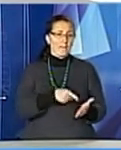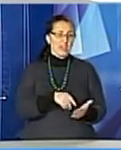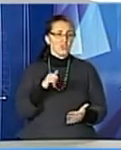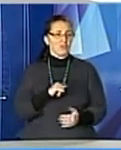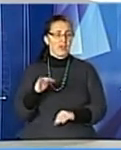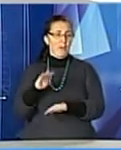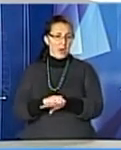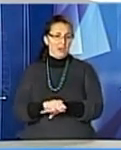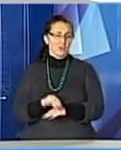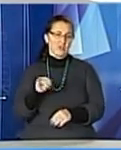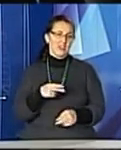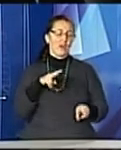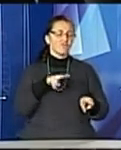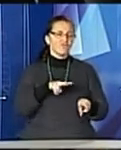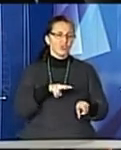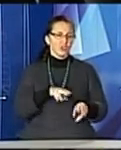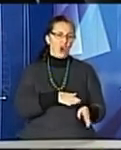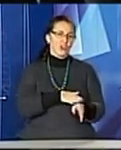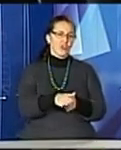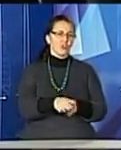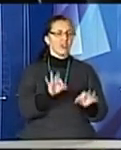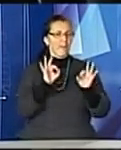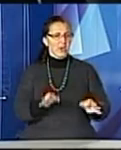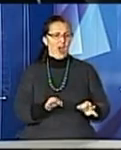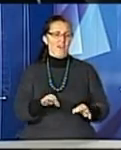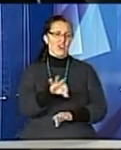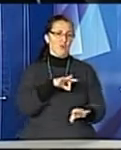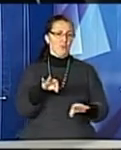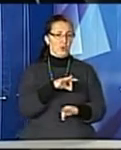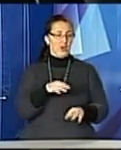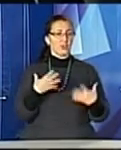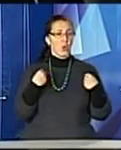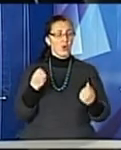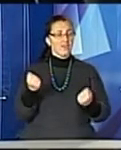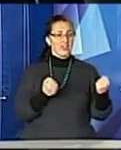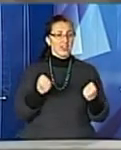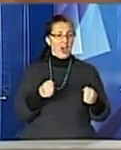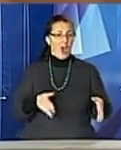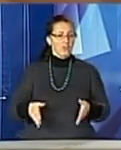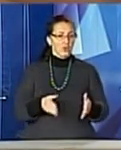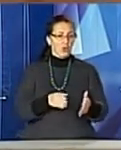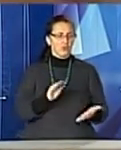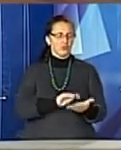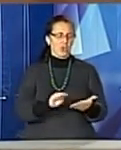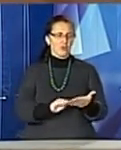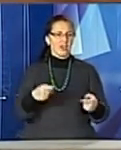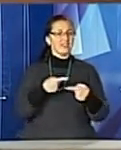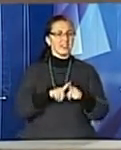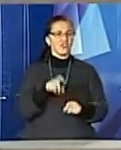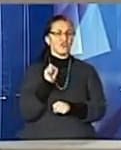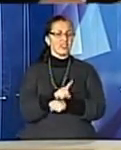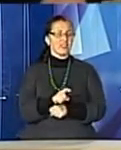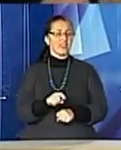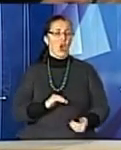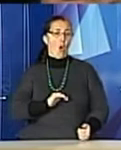виконання умов проєкту. Разом із компанією-консультантом у Львівавтодорі формуватимуть технічне завдання для компанії